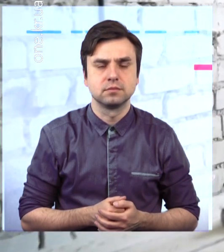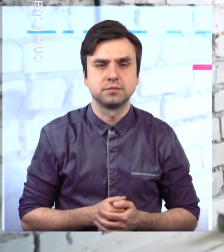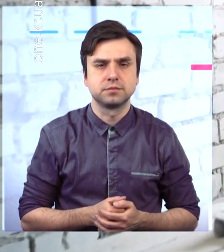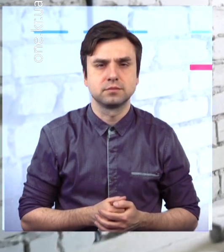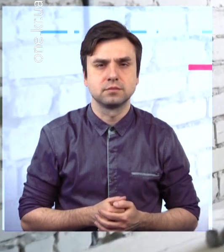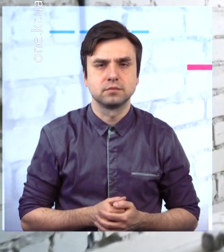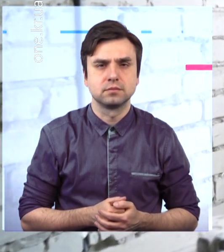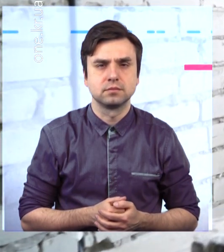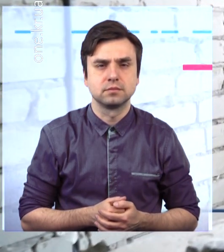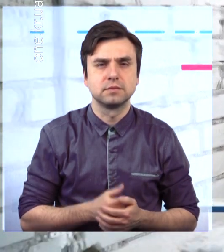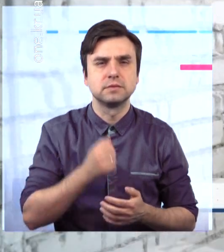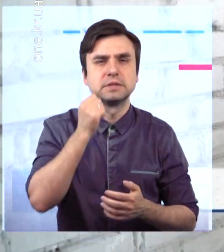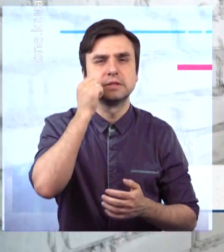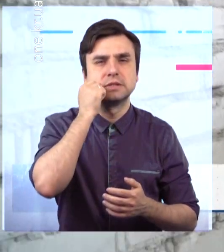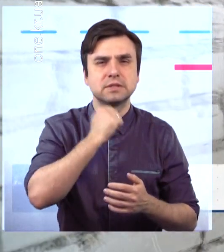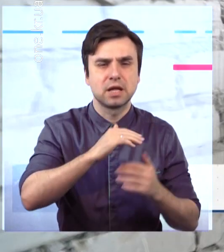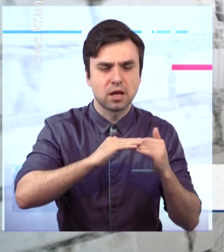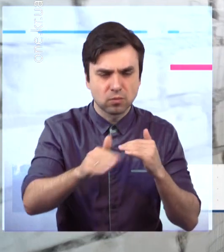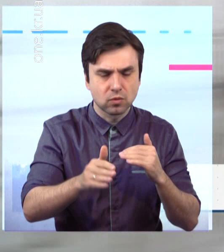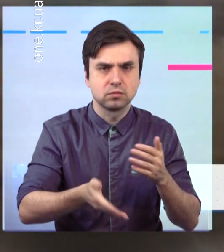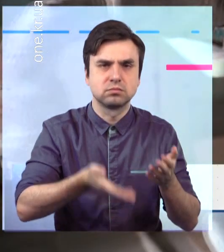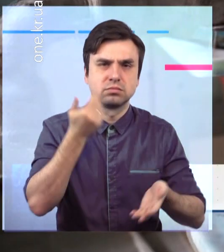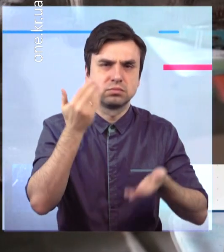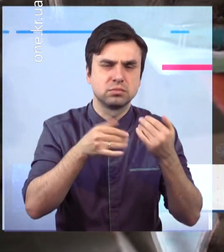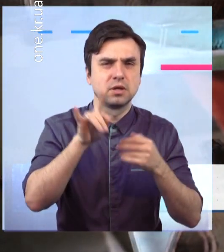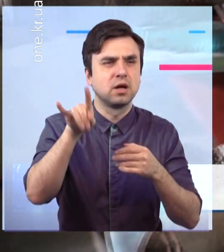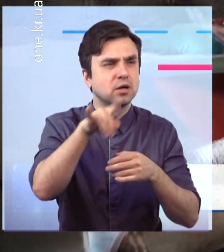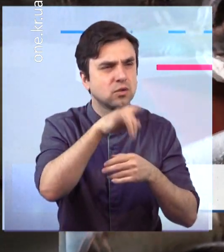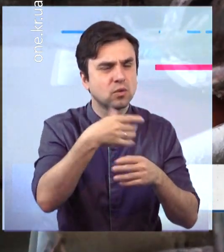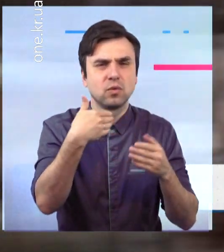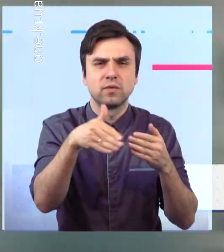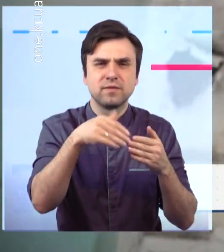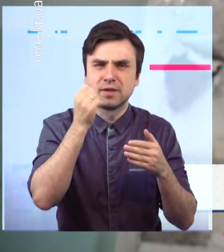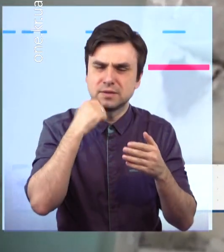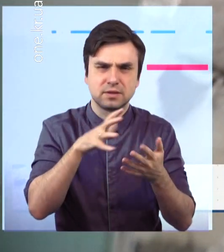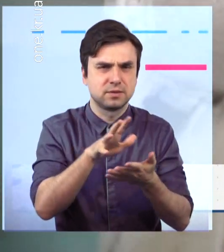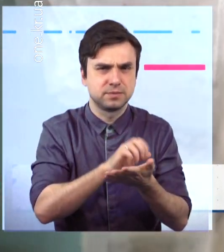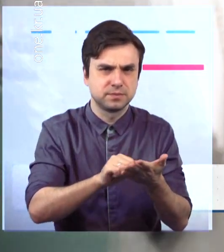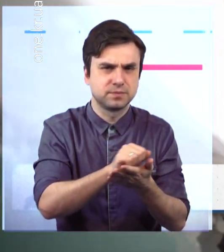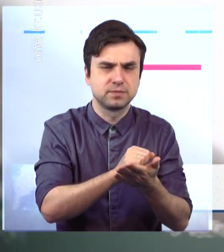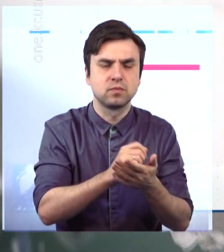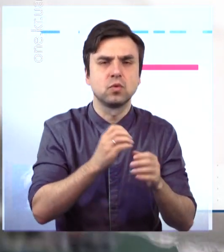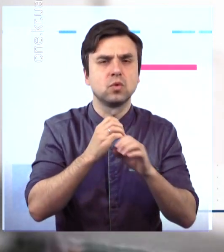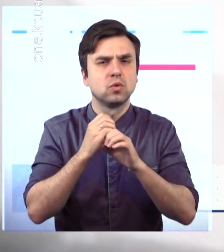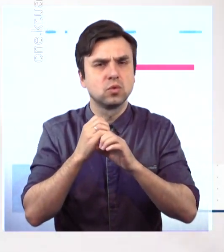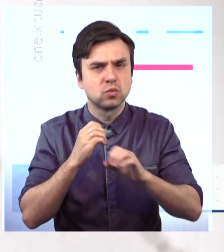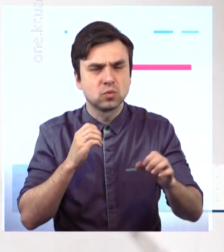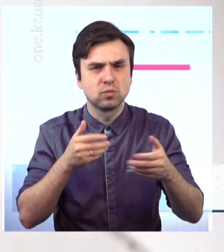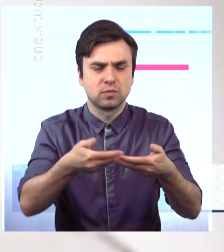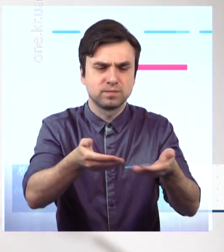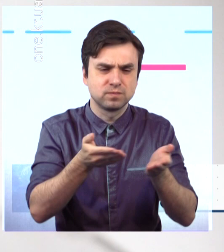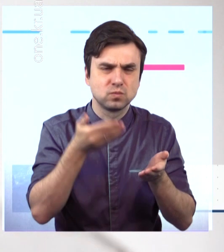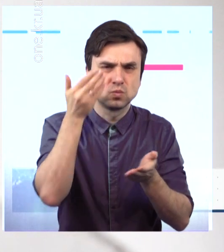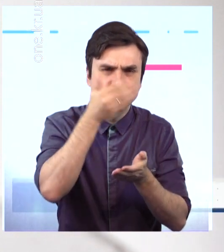Демонтаж старого напольного покриття, вікон та дверей, установка нової сантехніки, повна заміна інженерних комунікацій,